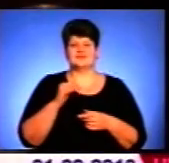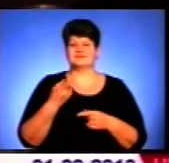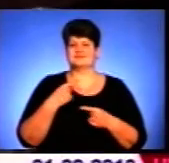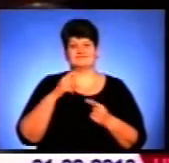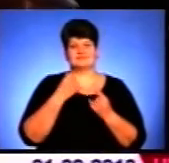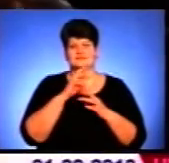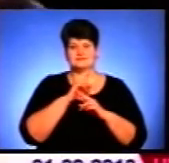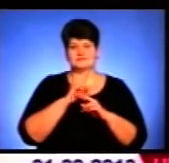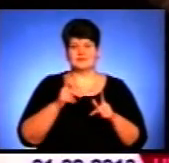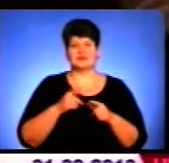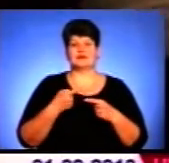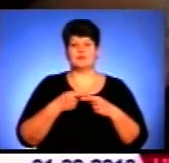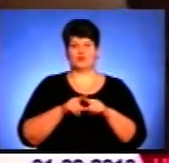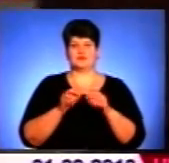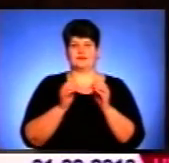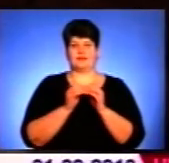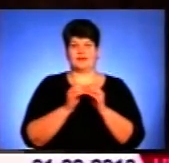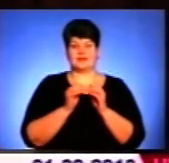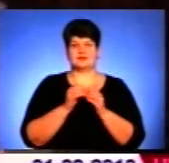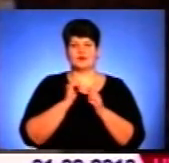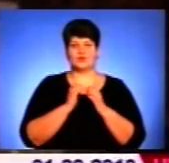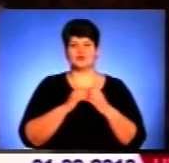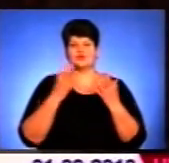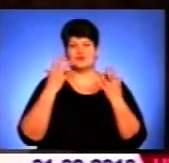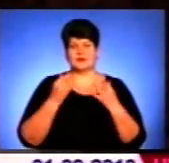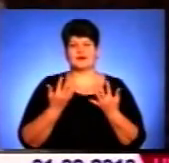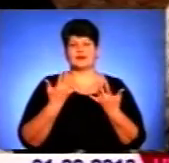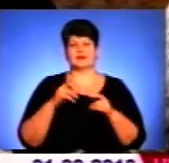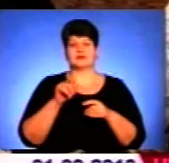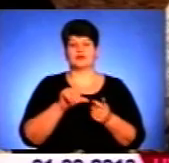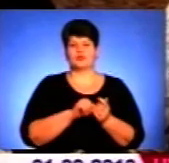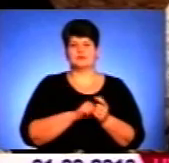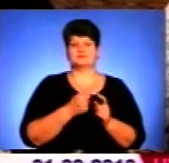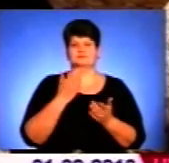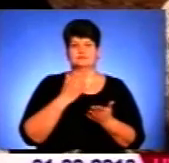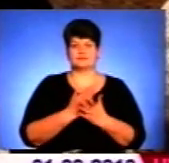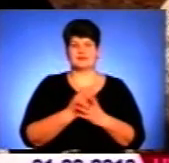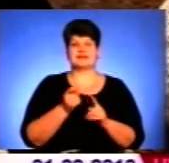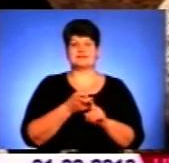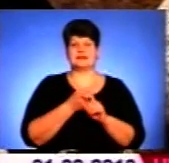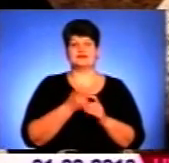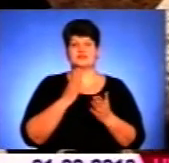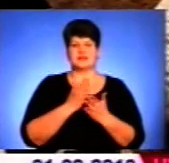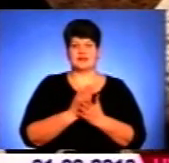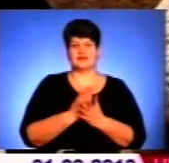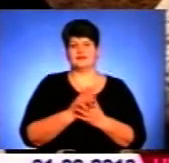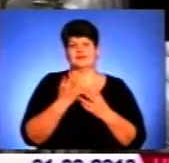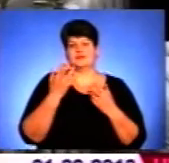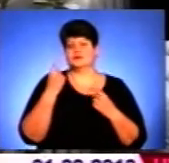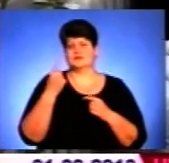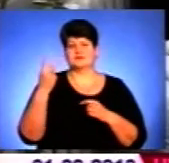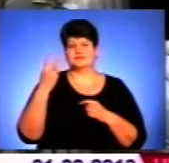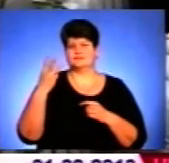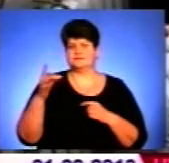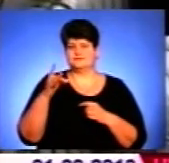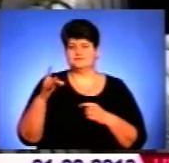Лікарі кажуть, цю цифру слід множити на 10. Щодня їх кількість зростає. Залежність з'являється навіть після кількох тижнів вживання наркотиків.